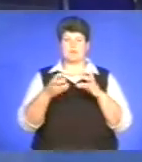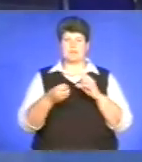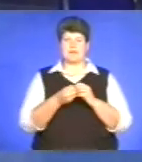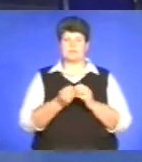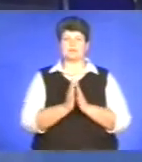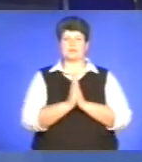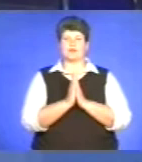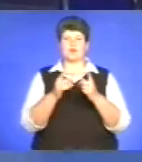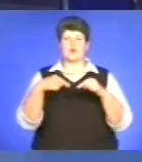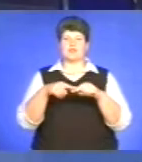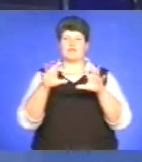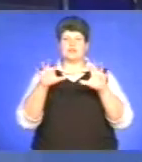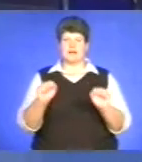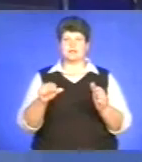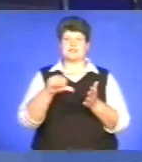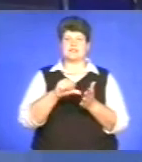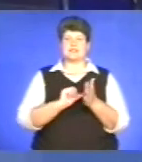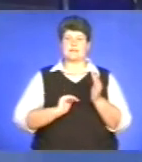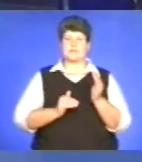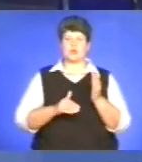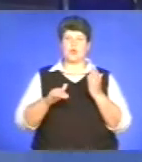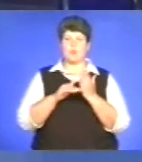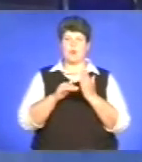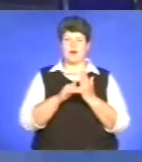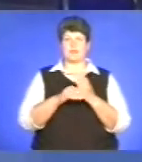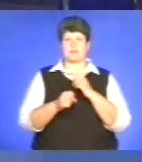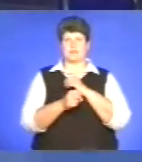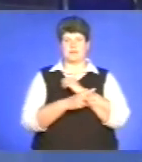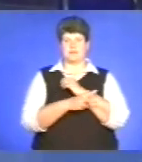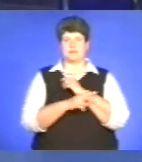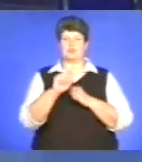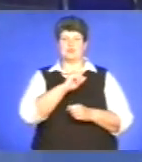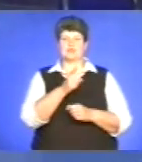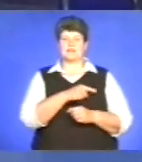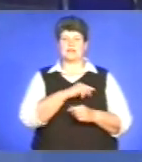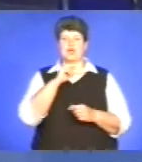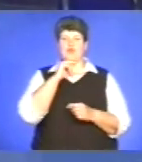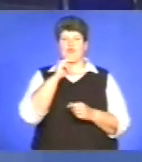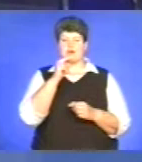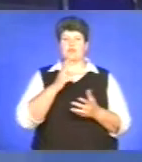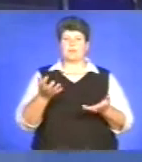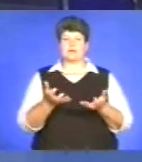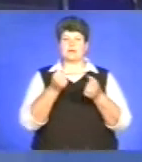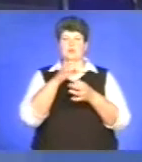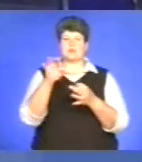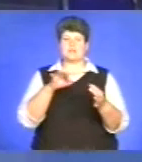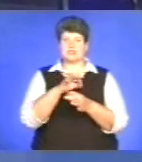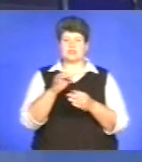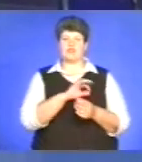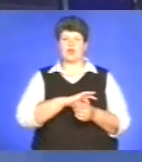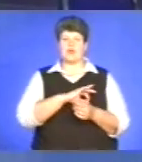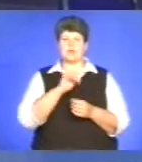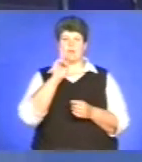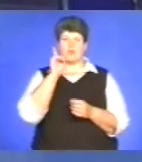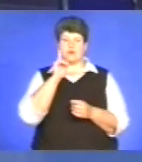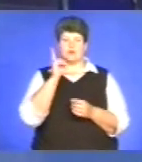представників бізнесу та духовенства допомагати знедоленим. Посилити увагу до підтримки сиріт, виховання молоді, охопити опікою